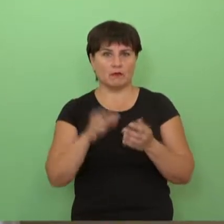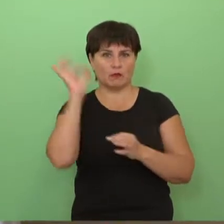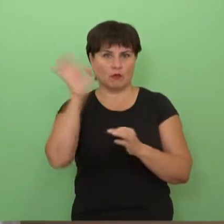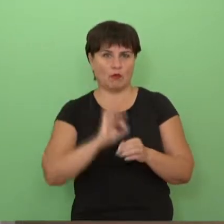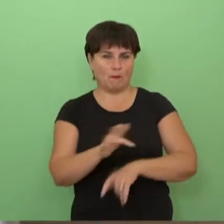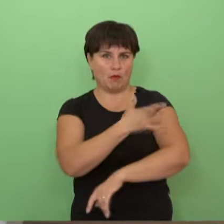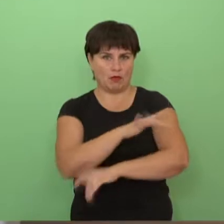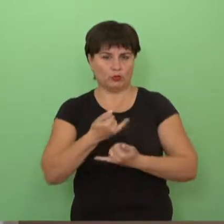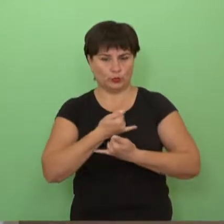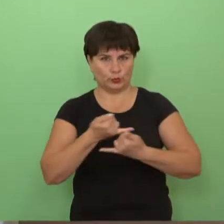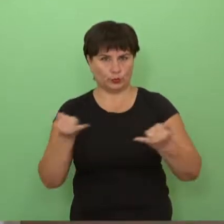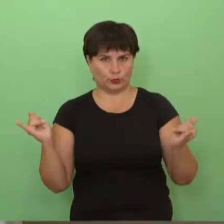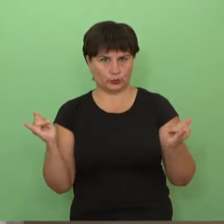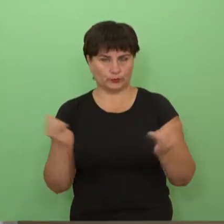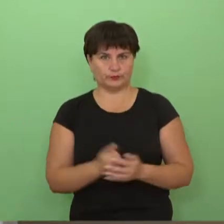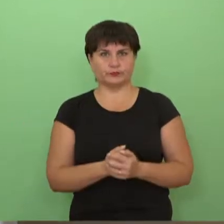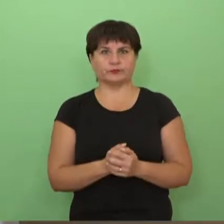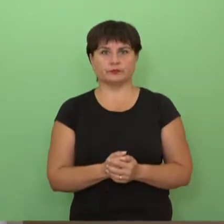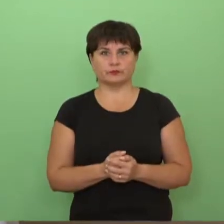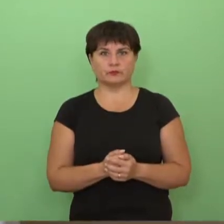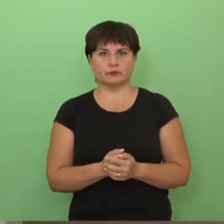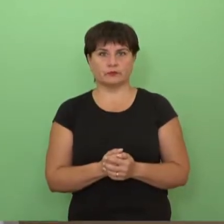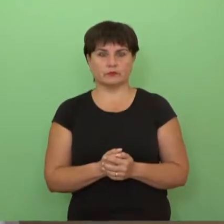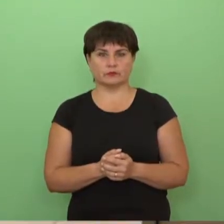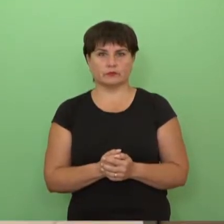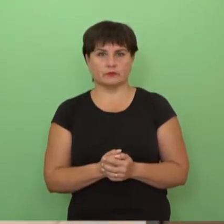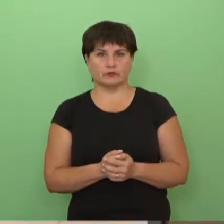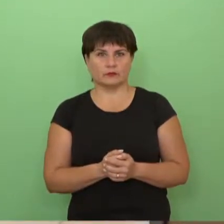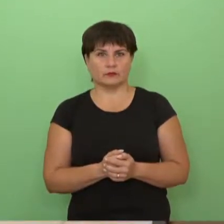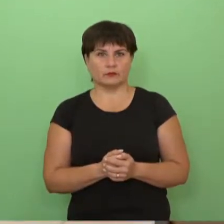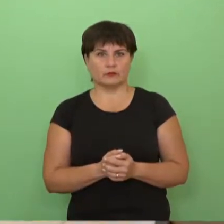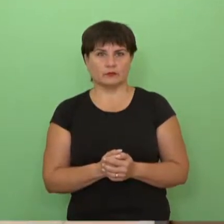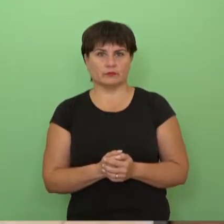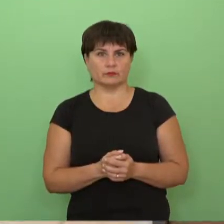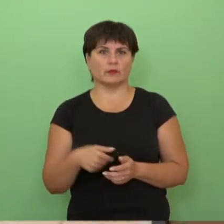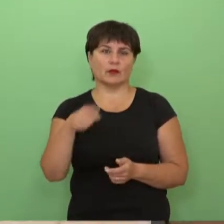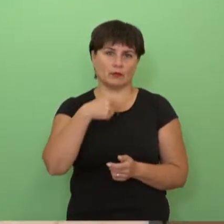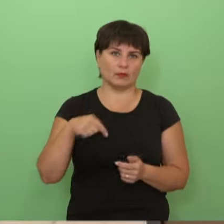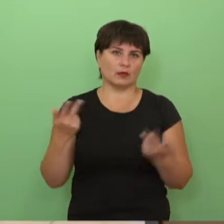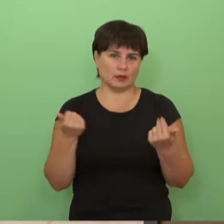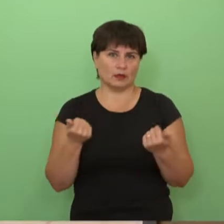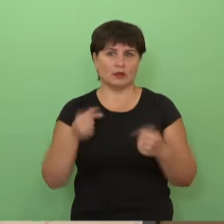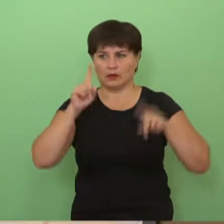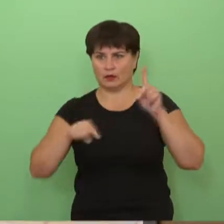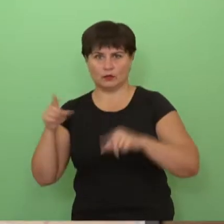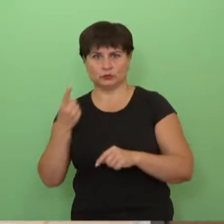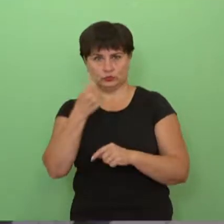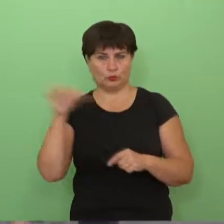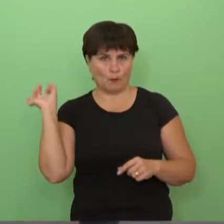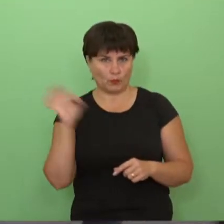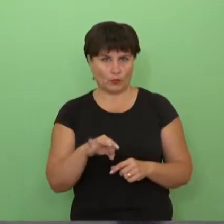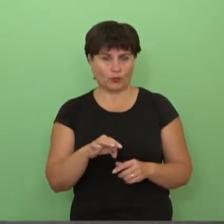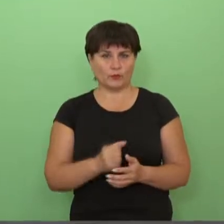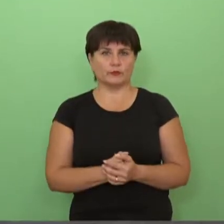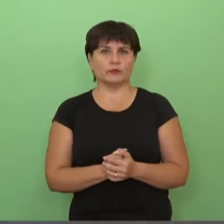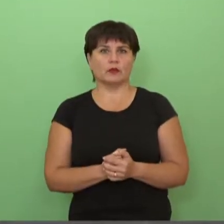paslaugų teikti pacientams. Tai mes, aišku, kai ką vykdom ir 100 procentų ir daugiau,